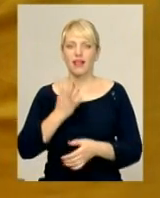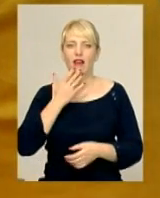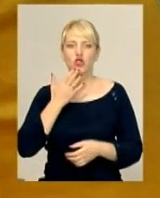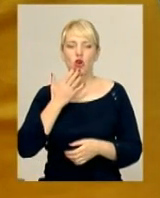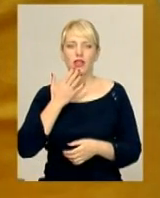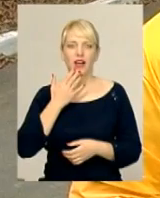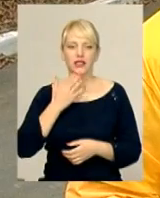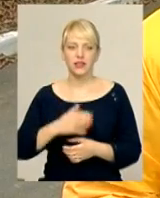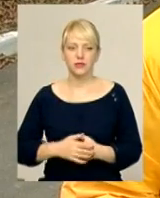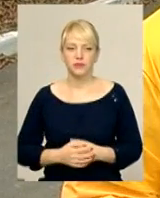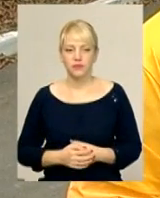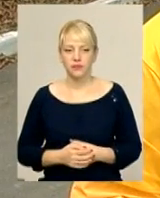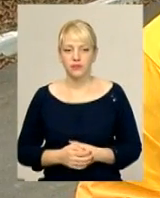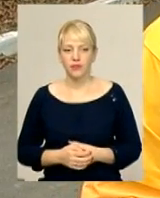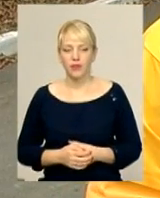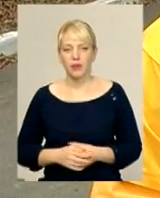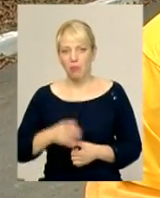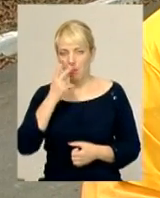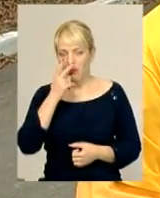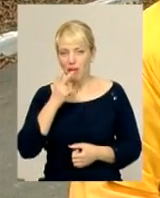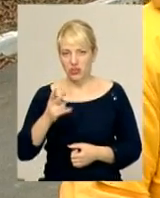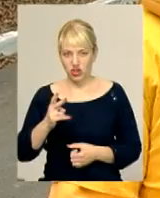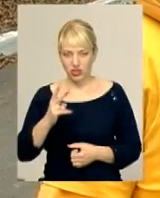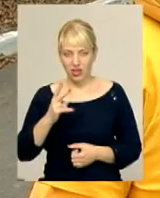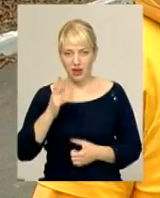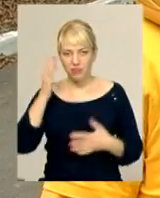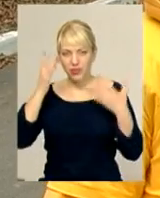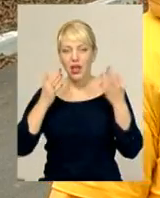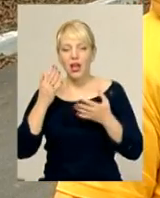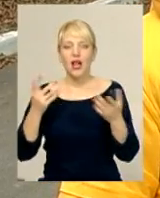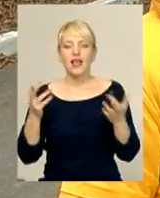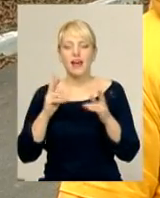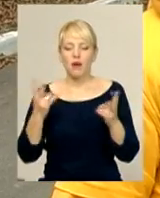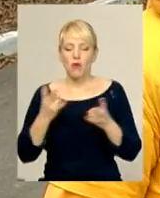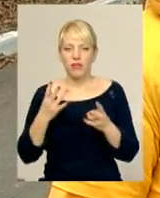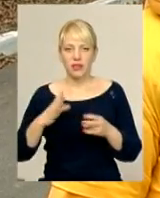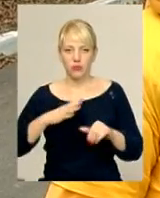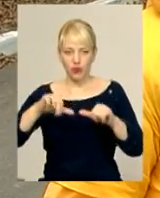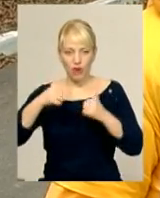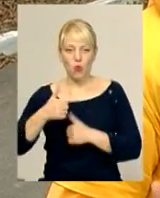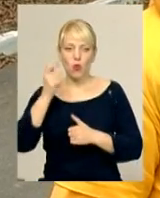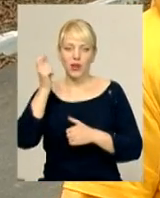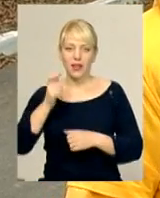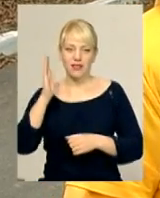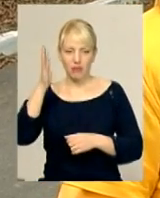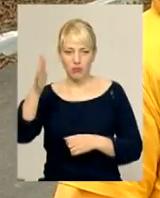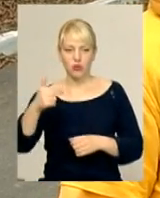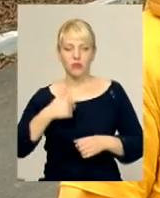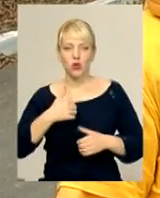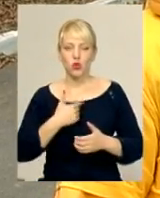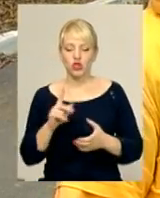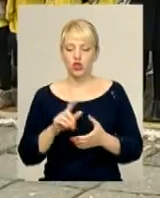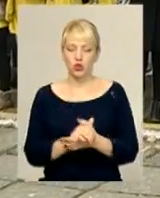бачення, як повинна виглядати Україна в майбутньому. Мені хочеться гуртом ще